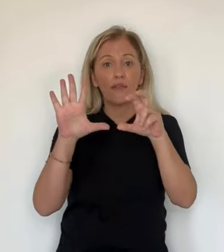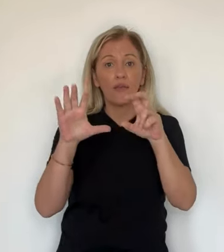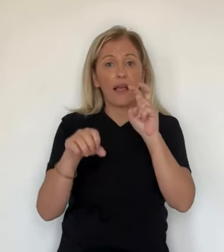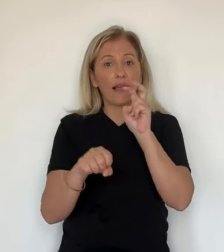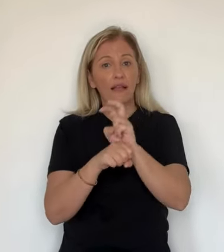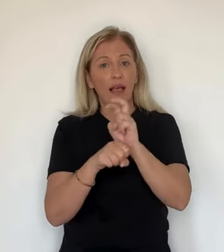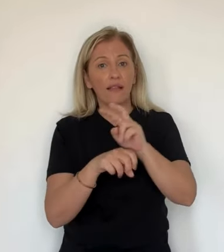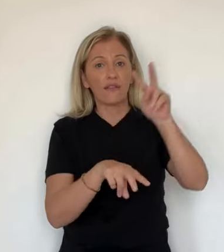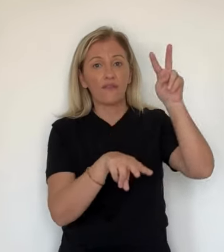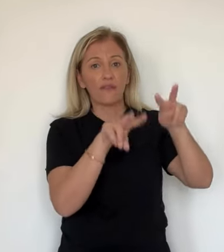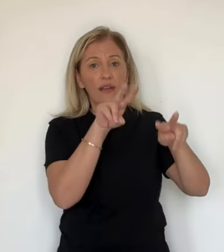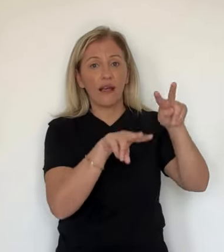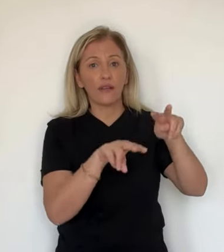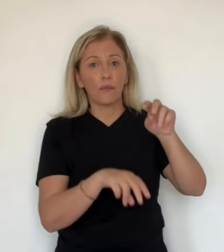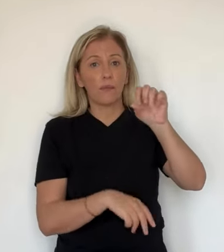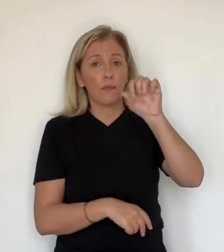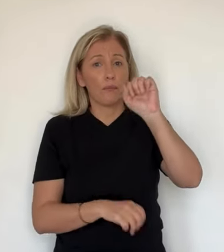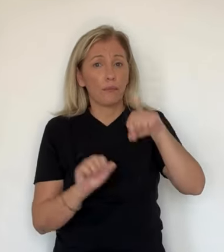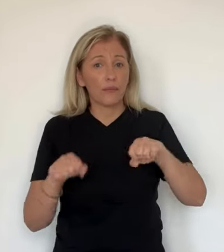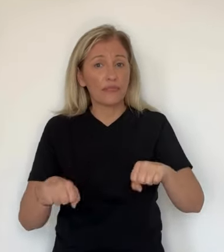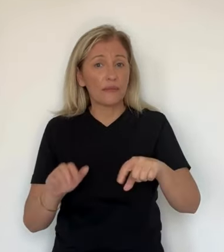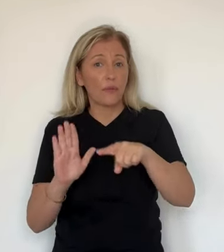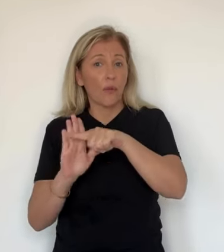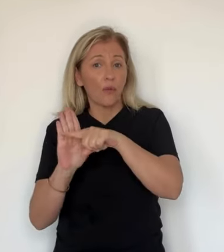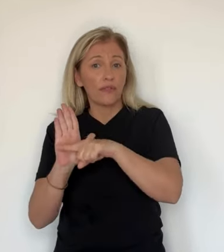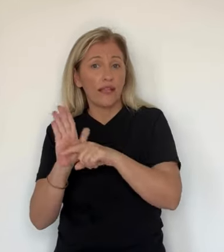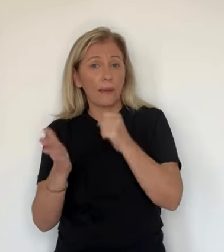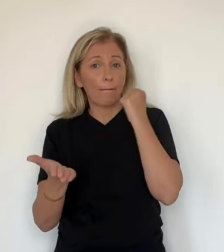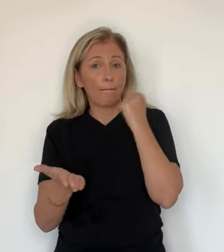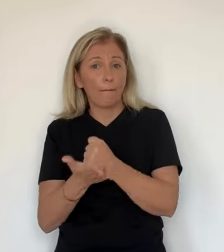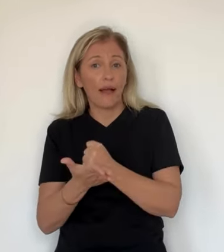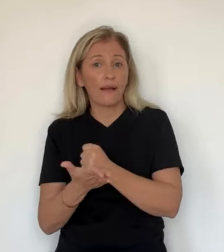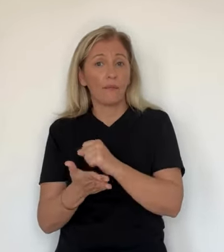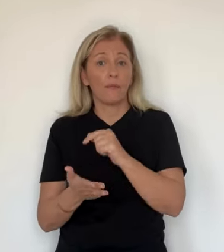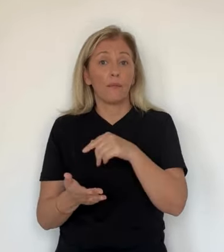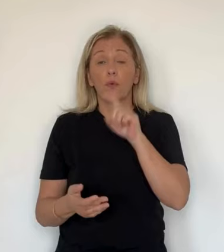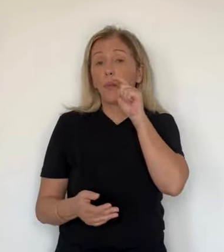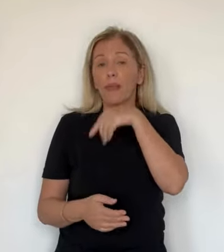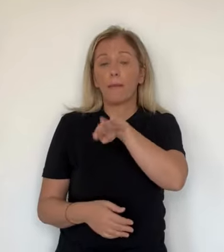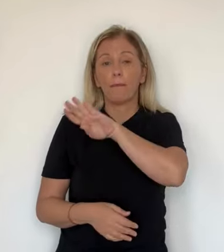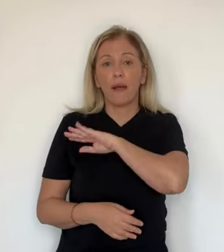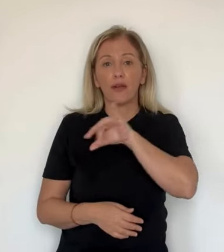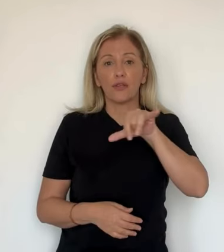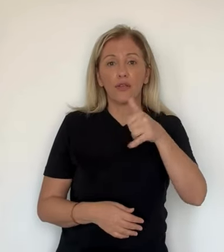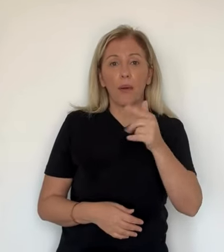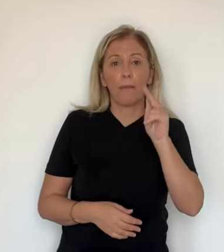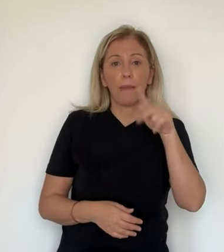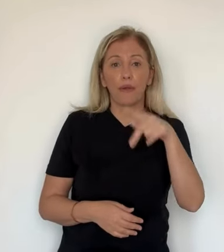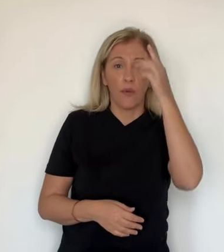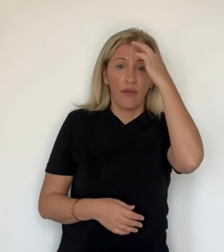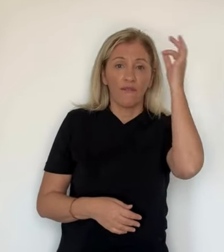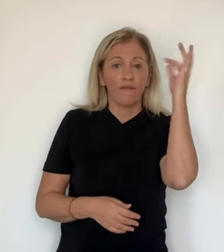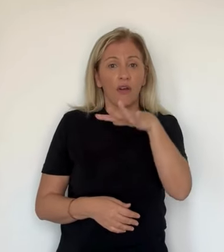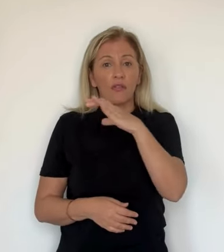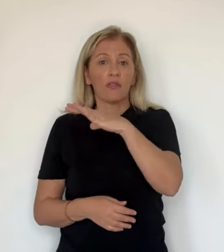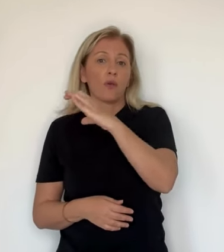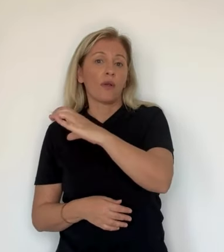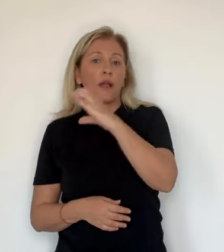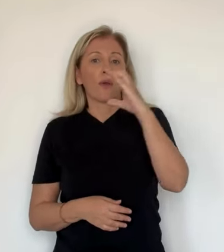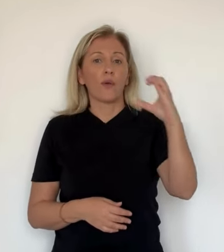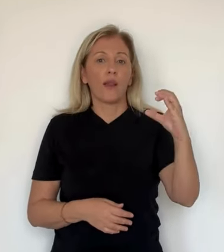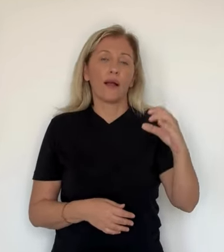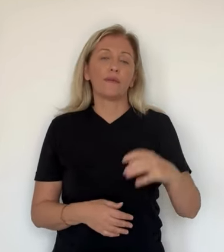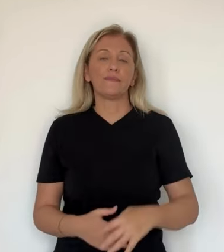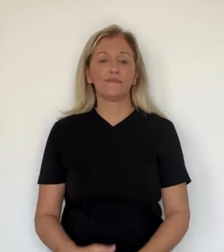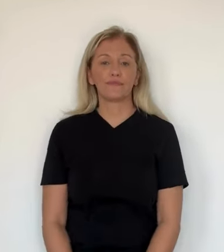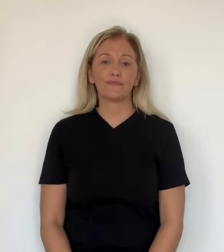Cette bouteille, datant de 1880, conservée en Castaniccia, pourrait révéler la formule originale